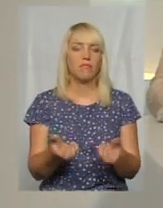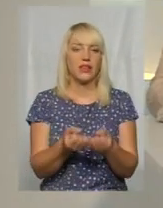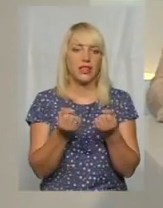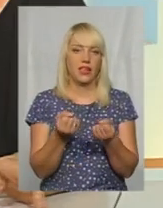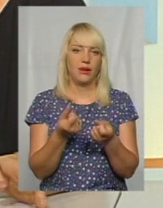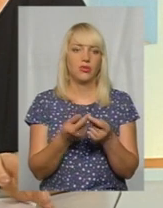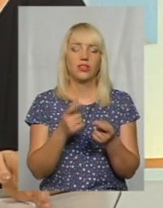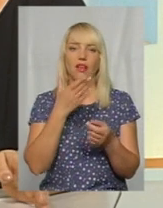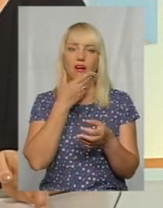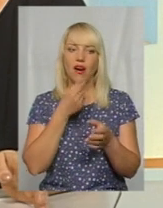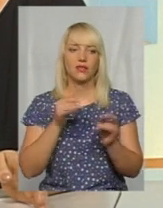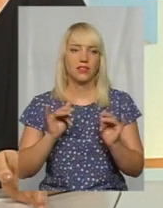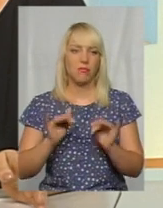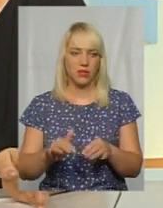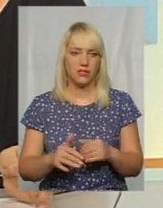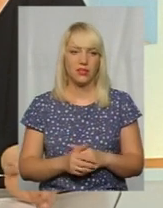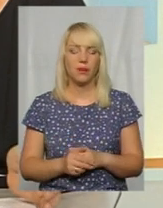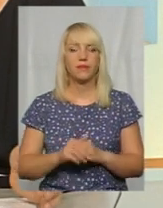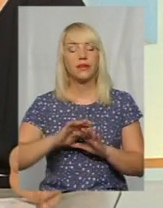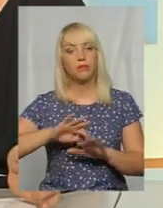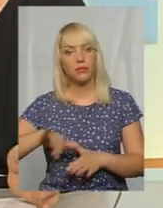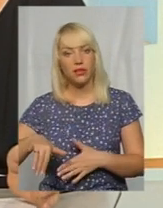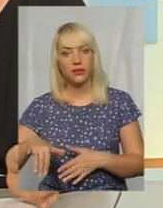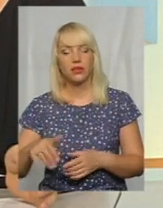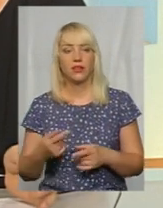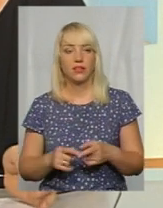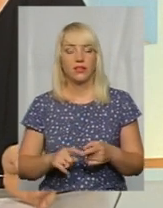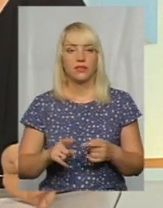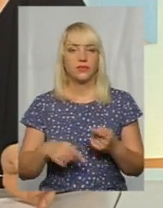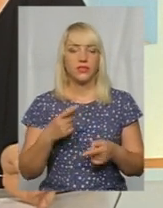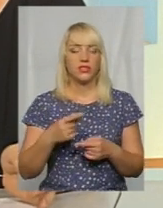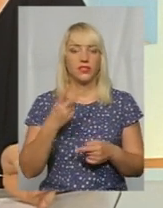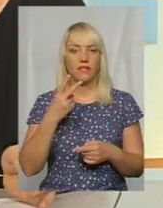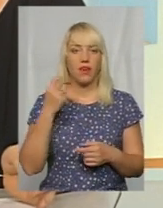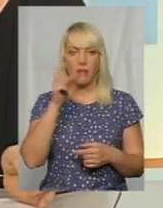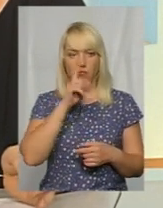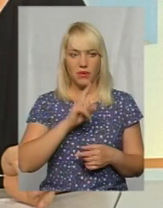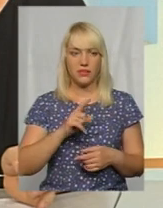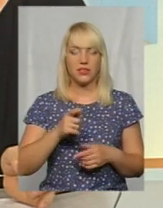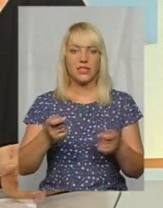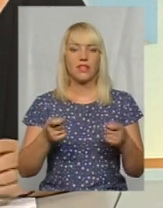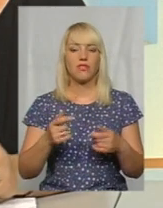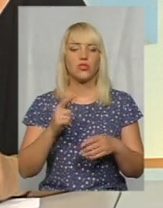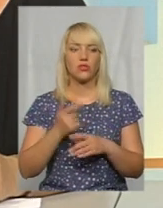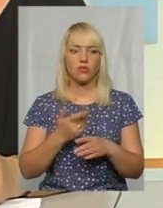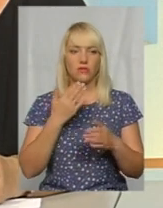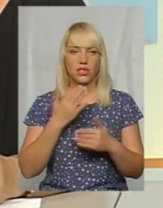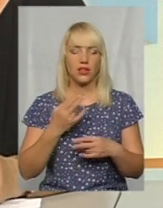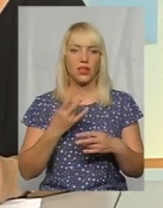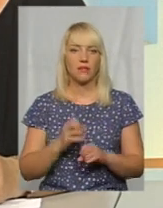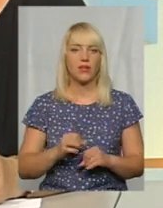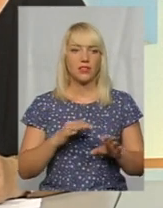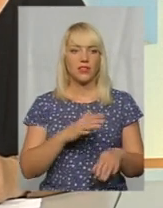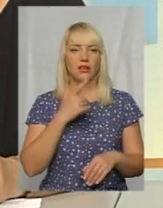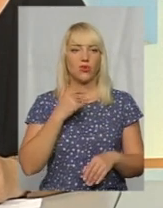місія. І потім десь через 2 місяці завідувача знов до мене звертається, вже потрібно здати на